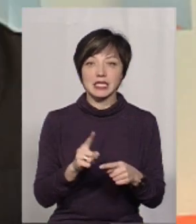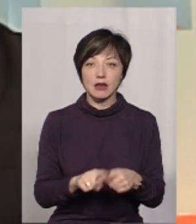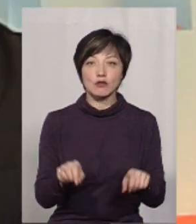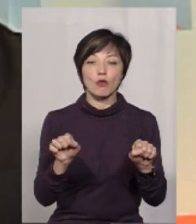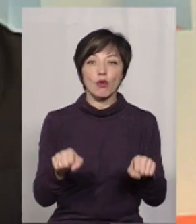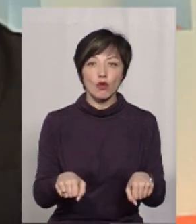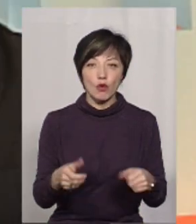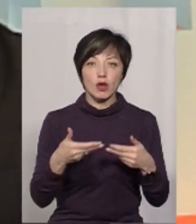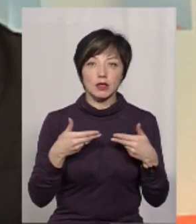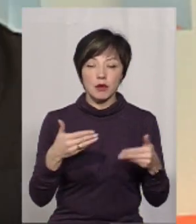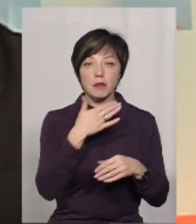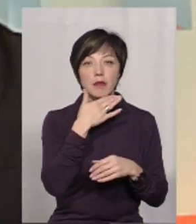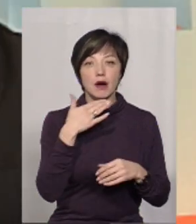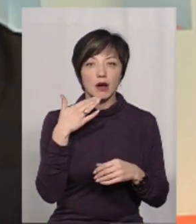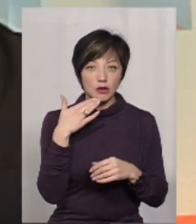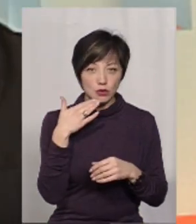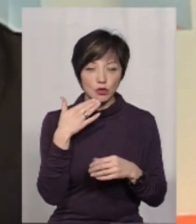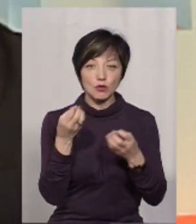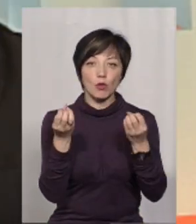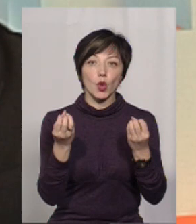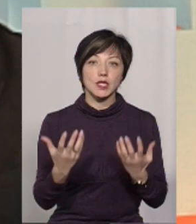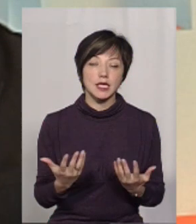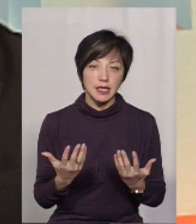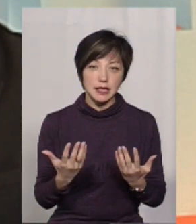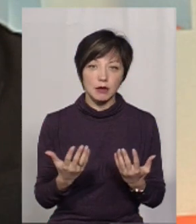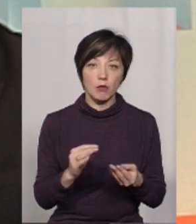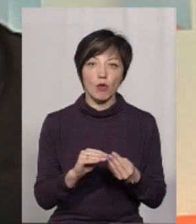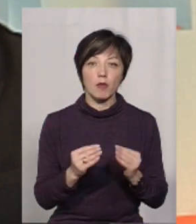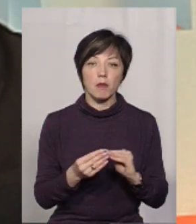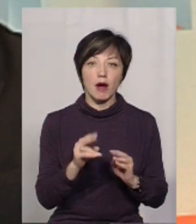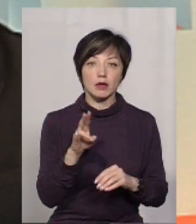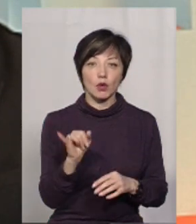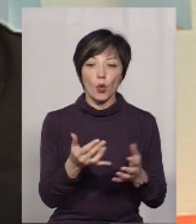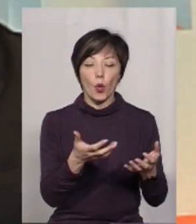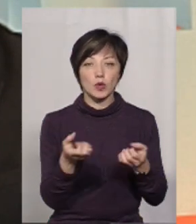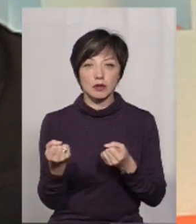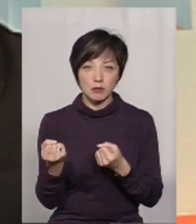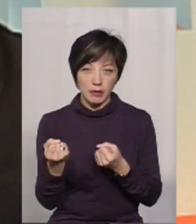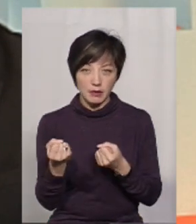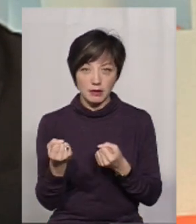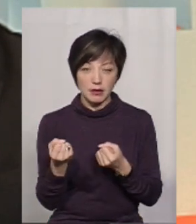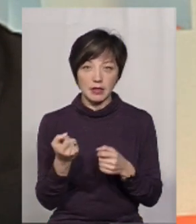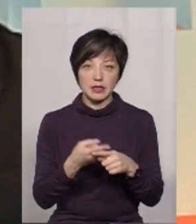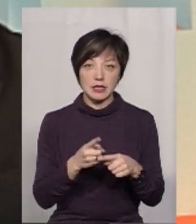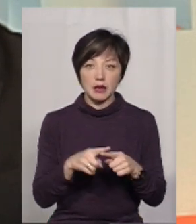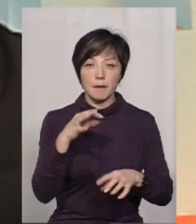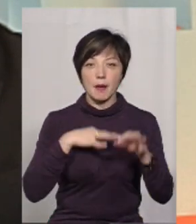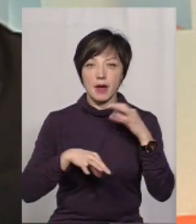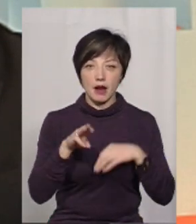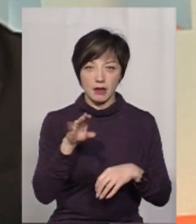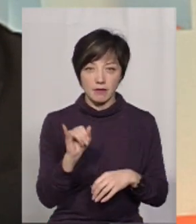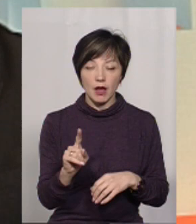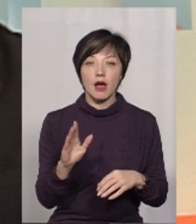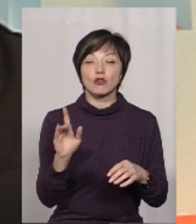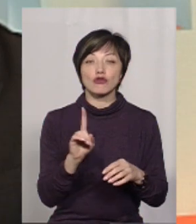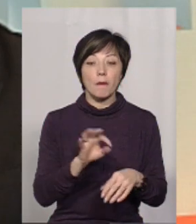змогло набагато спростити проблематику отримання даних препаратів.